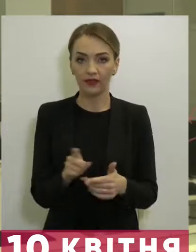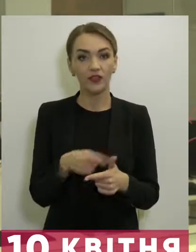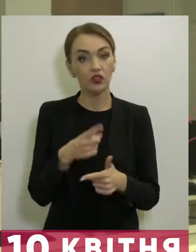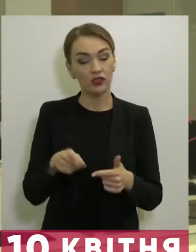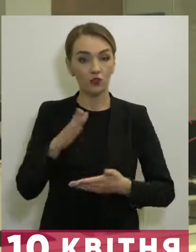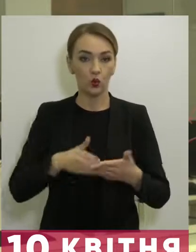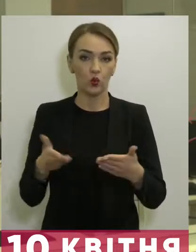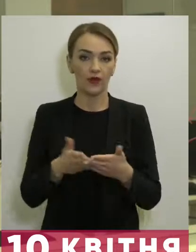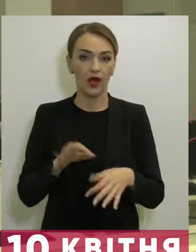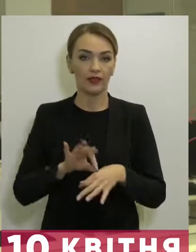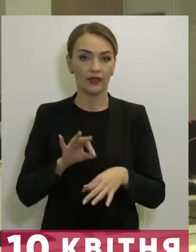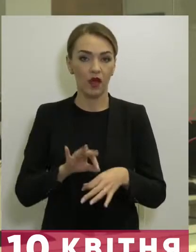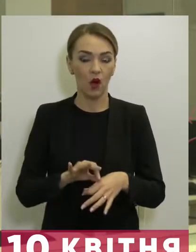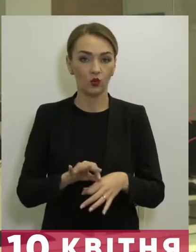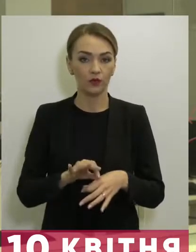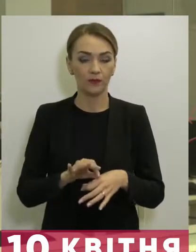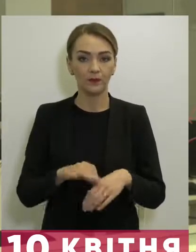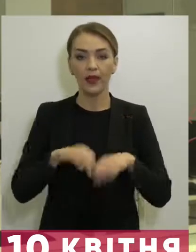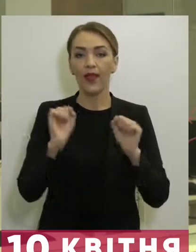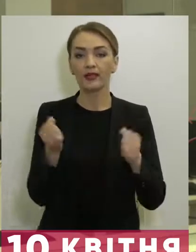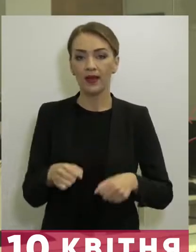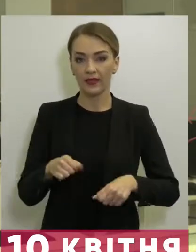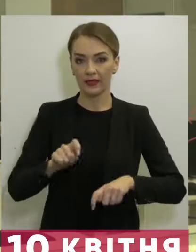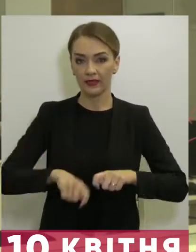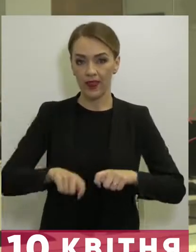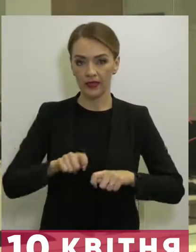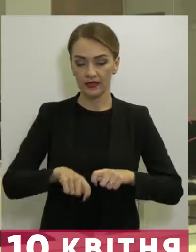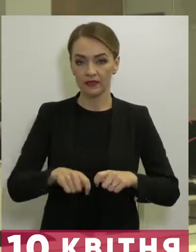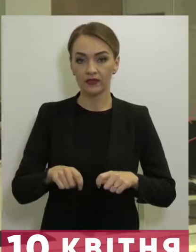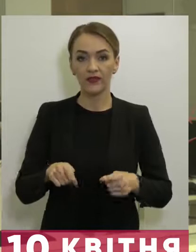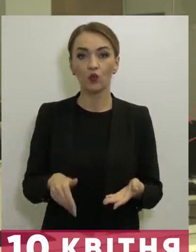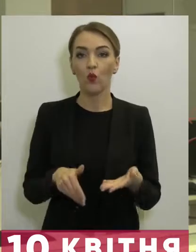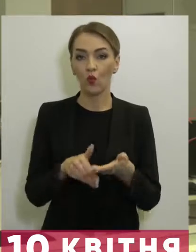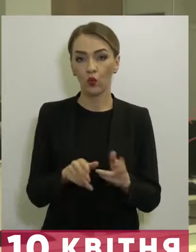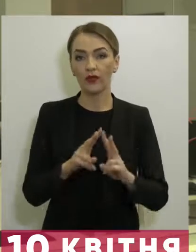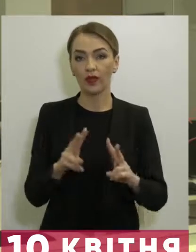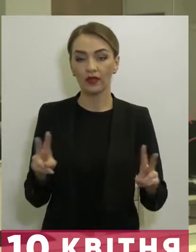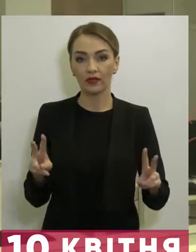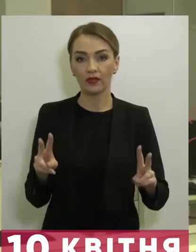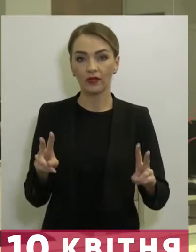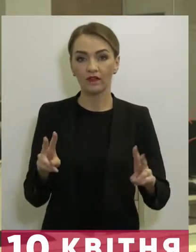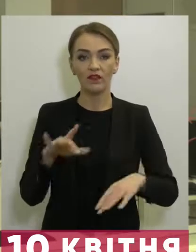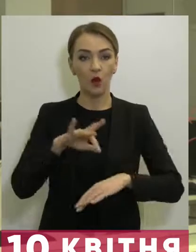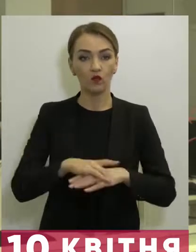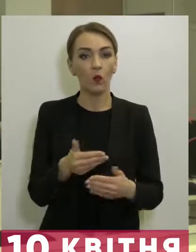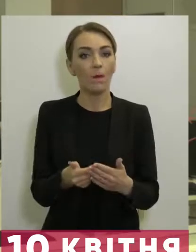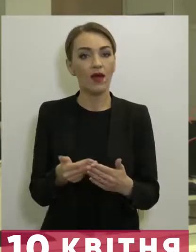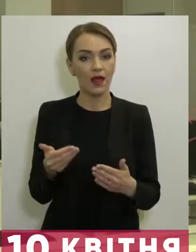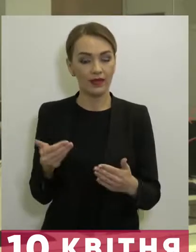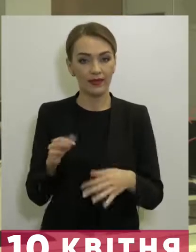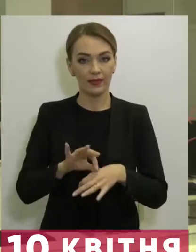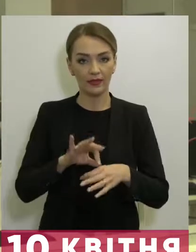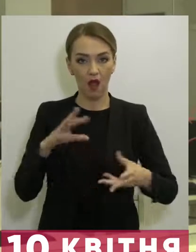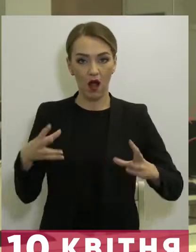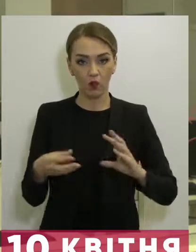спростувати діагноз. Експрес-тестів, за допомогою яких встановлюють попередній діагноз, в